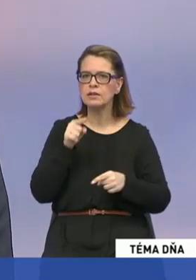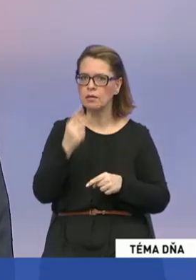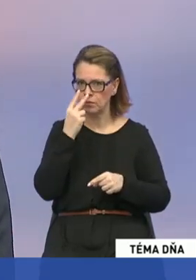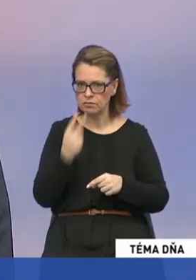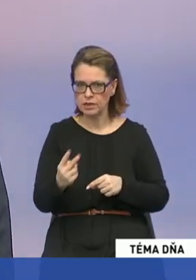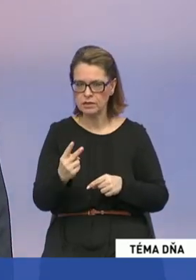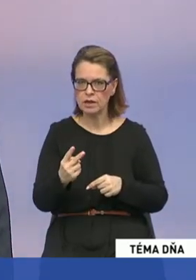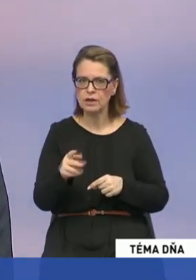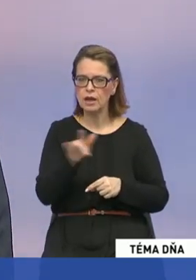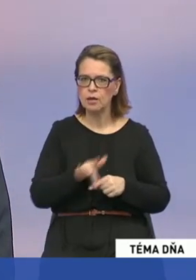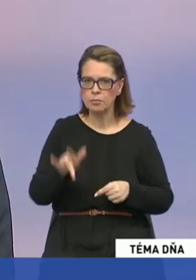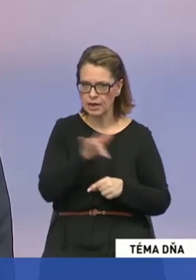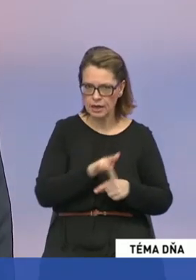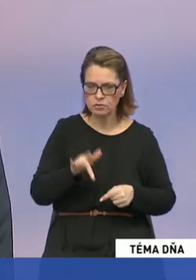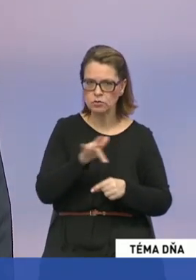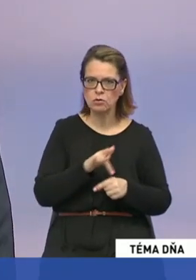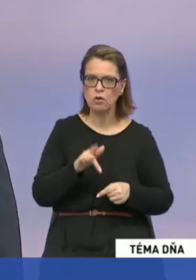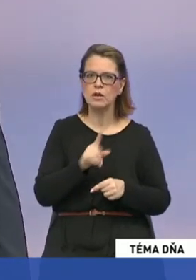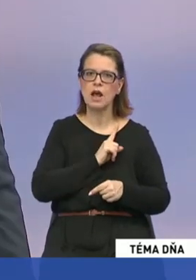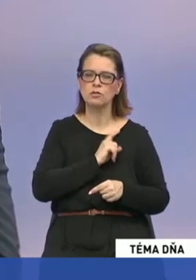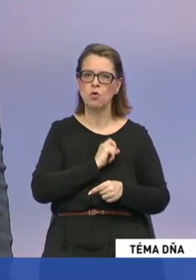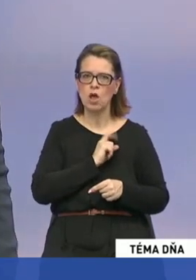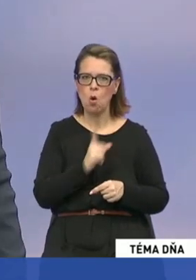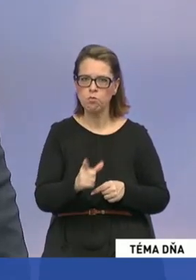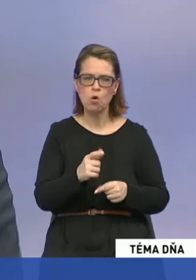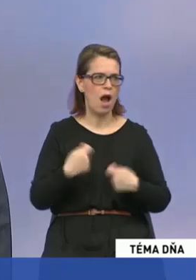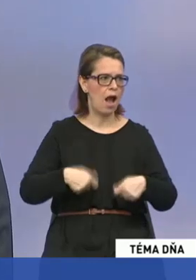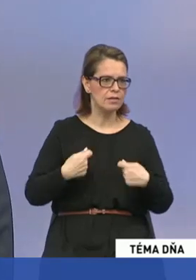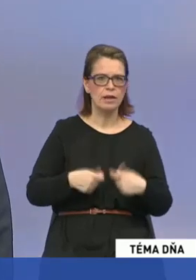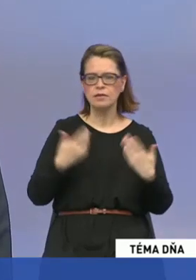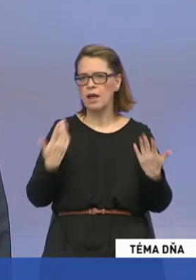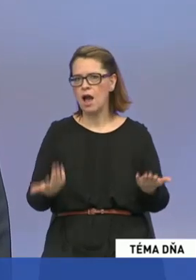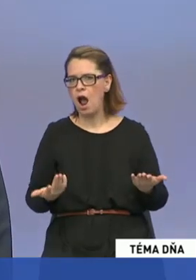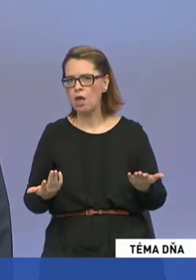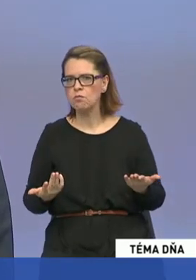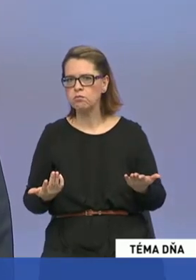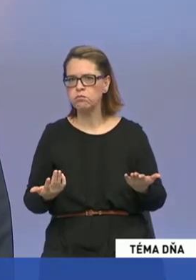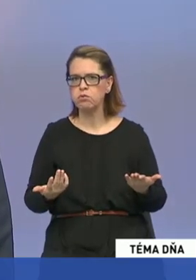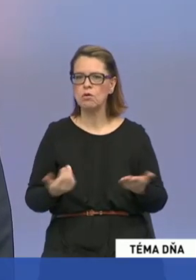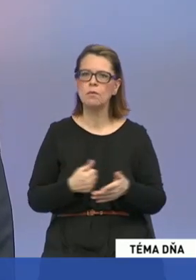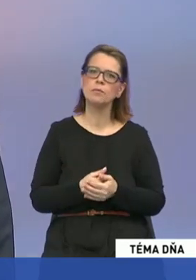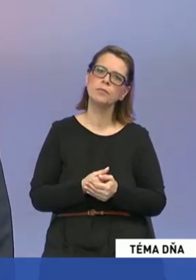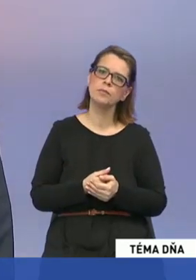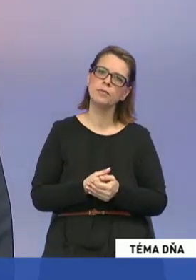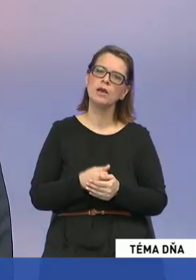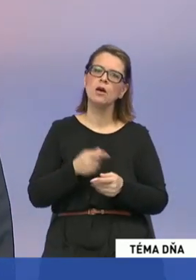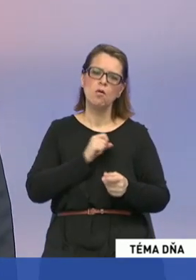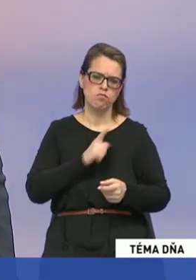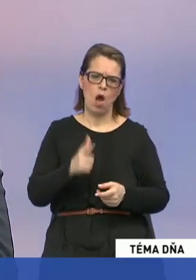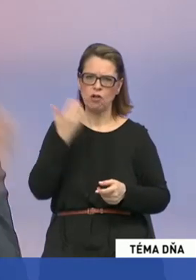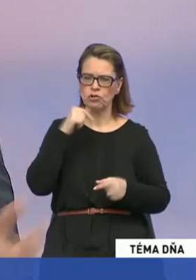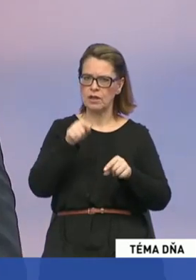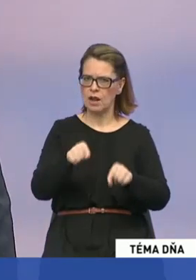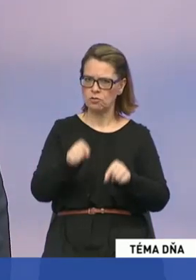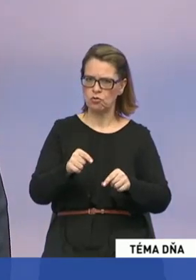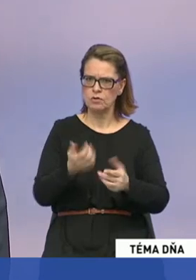priestor na nejaké buď vlastné obohatenie alebo mnohí oligarchovia sa práve na tomto priživili. Či už to